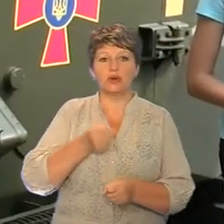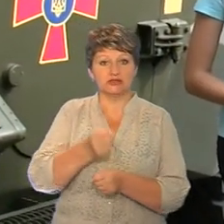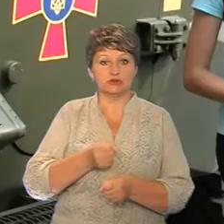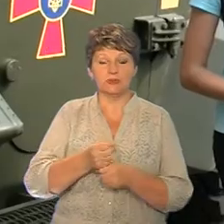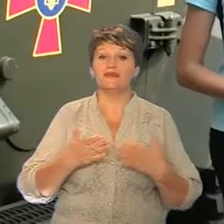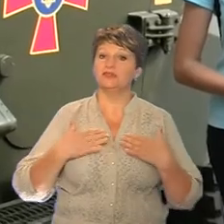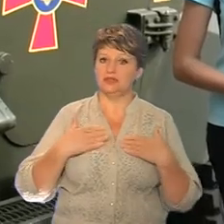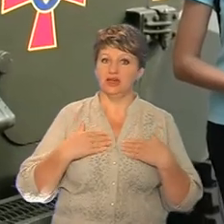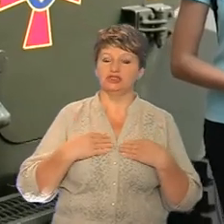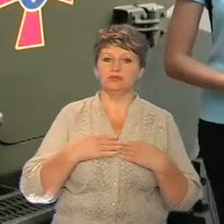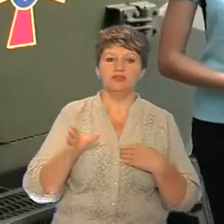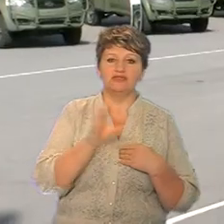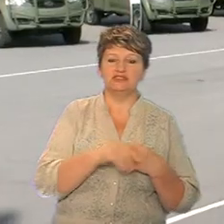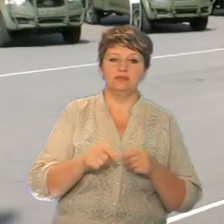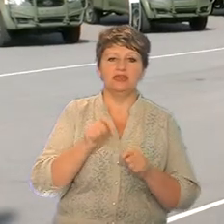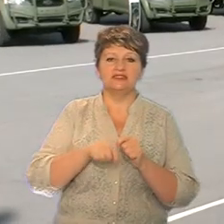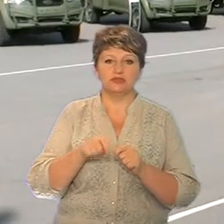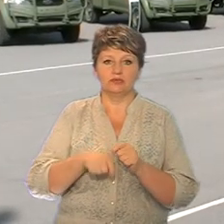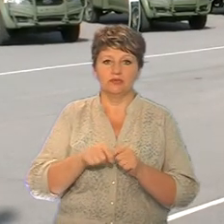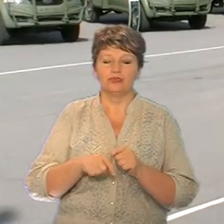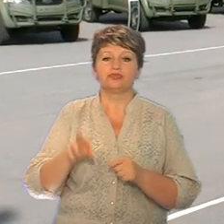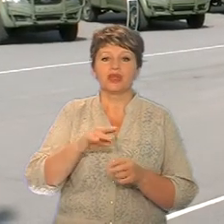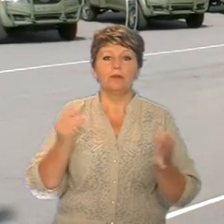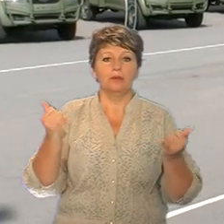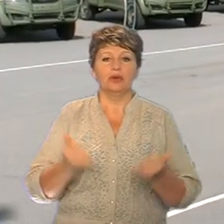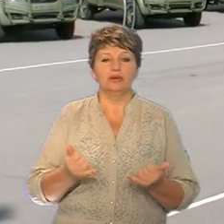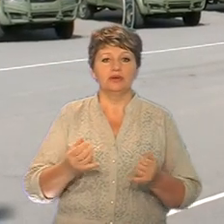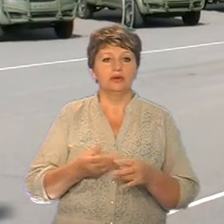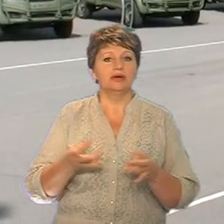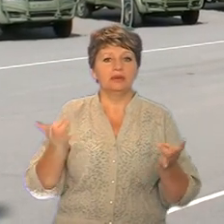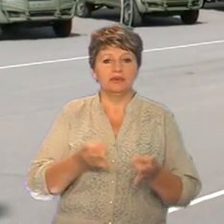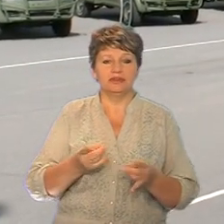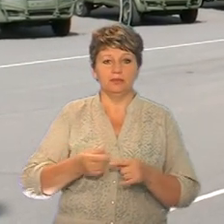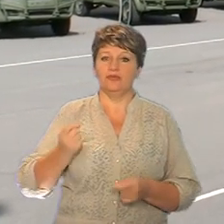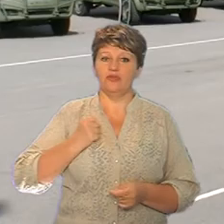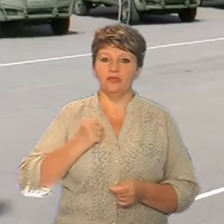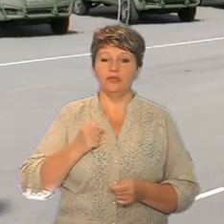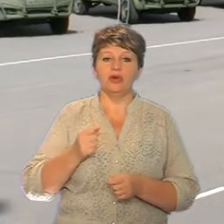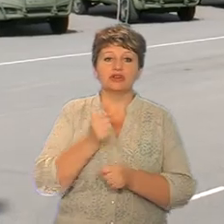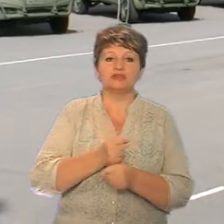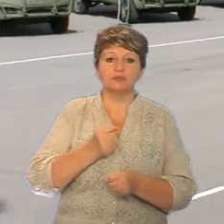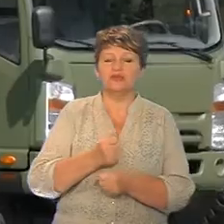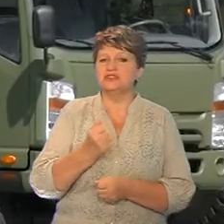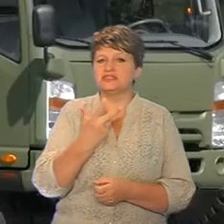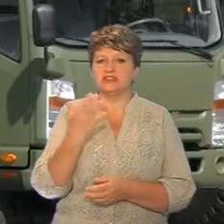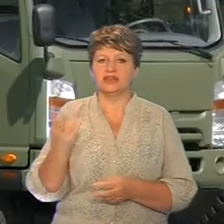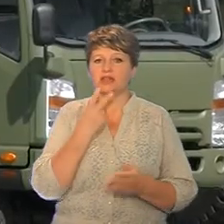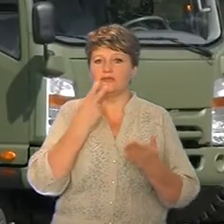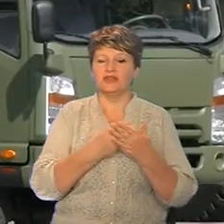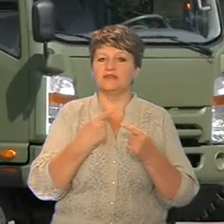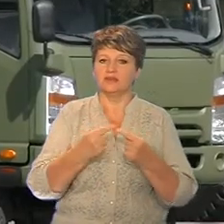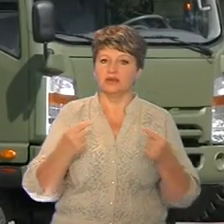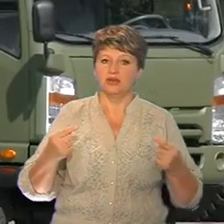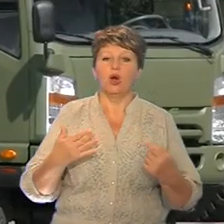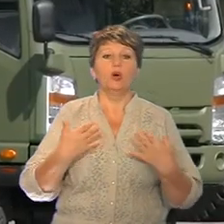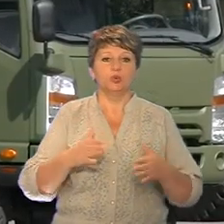нашими конструкторами. Для потреб військових на автозаводі виготовлять майже десяток видів транспортних засобів. В зоні АТО